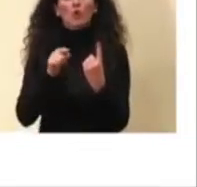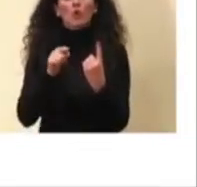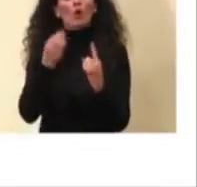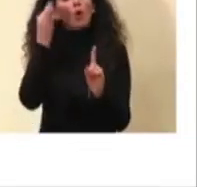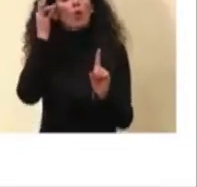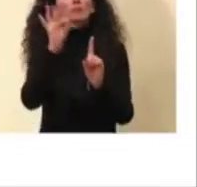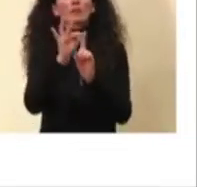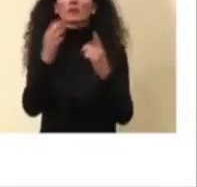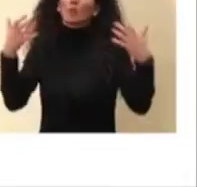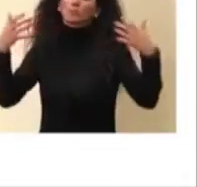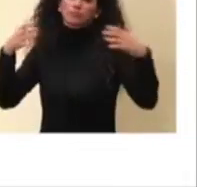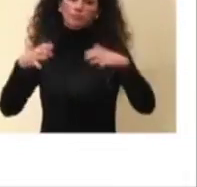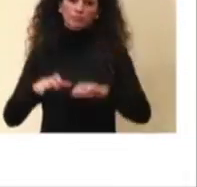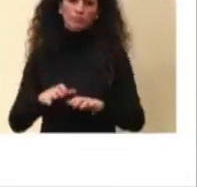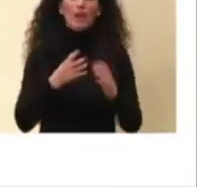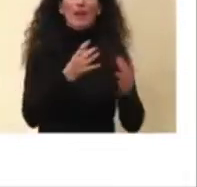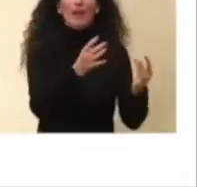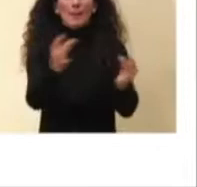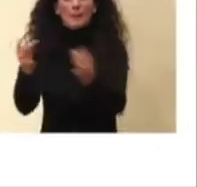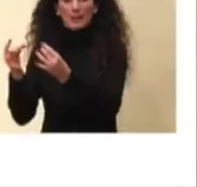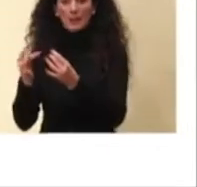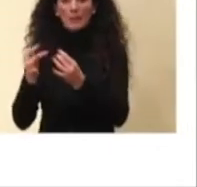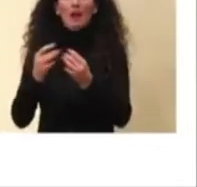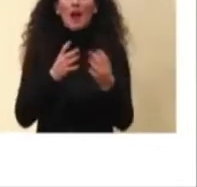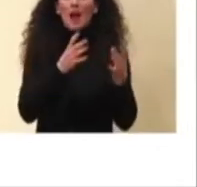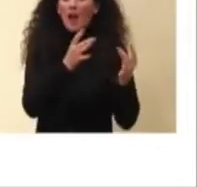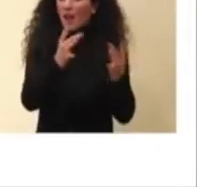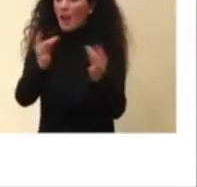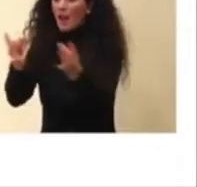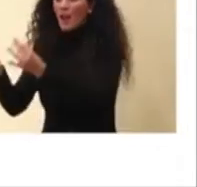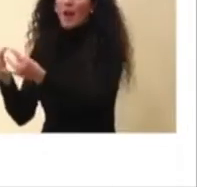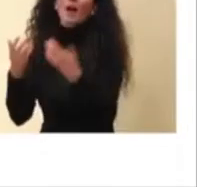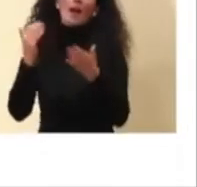la dimensione dell'epidemia, per ridurre la trasmissione.